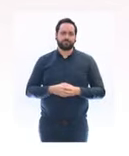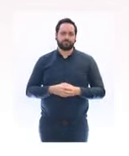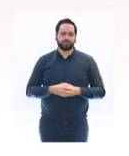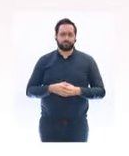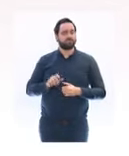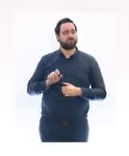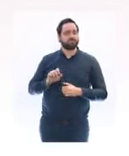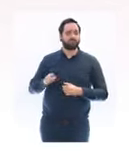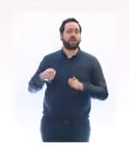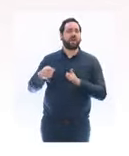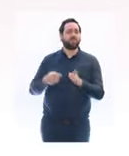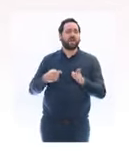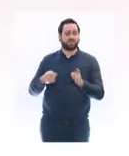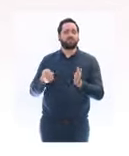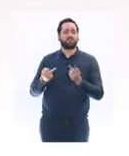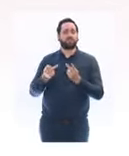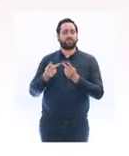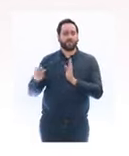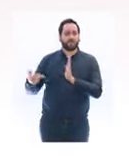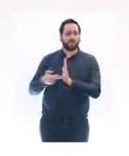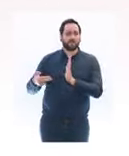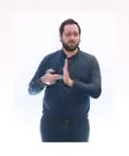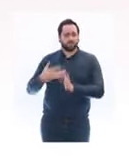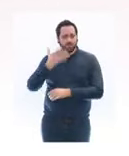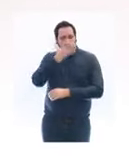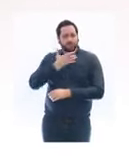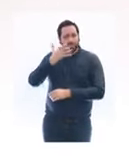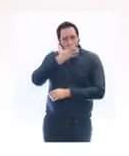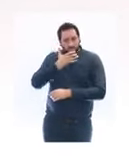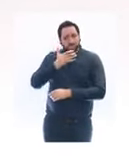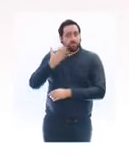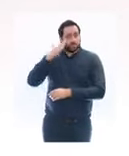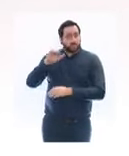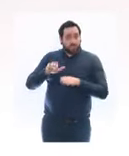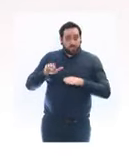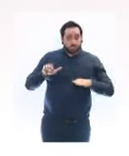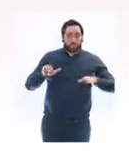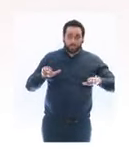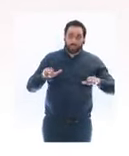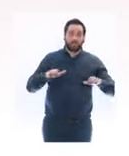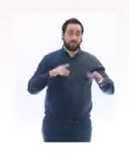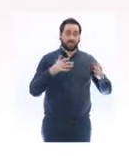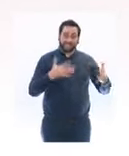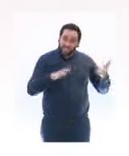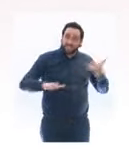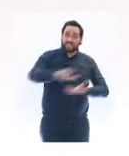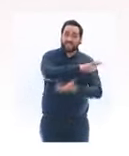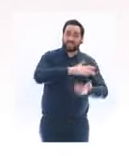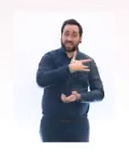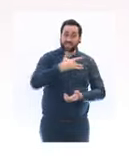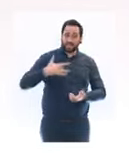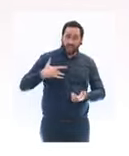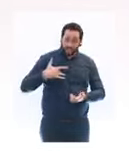ignoble vient nous frapper alors que nous sommes par ailleurs confrontés à une crise sanitaire sans